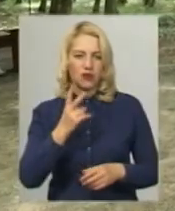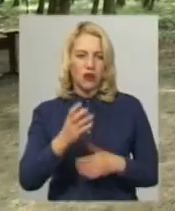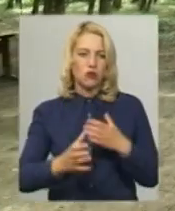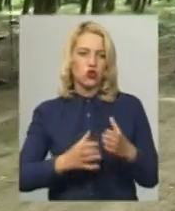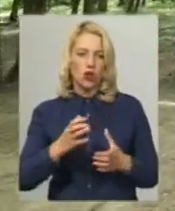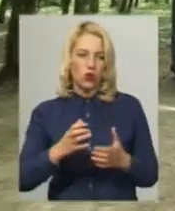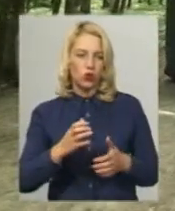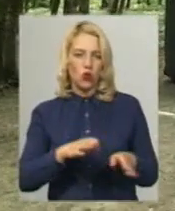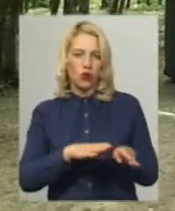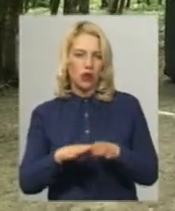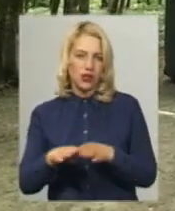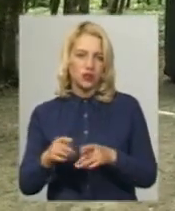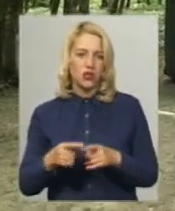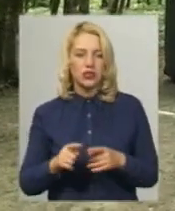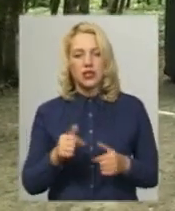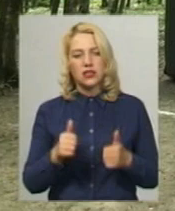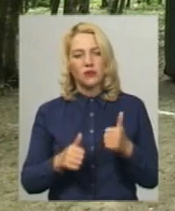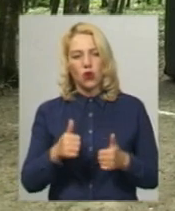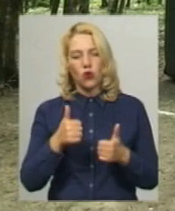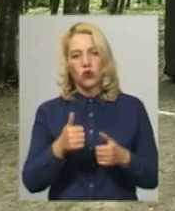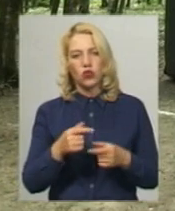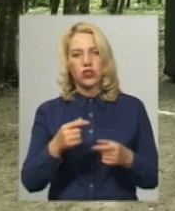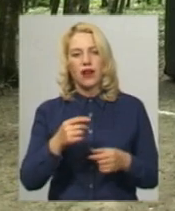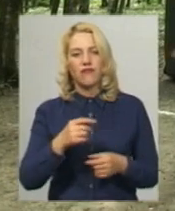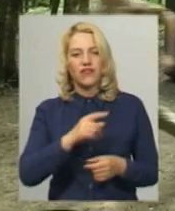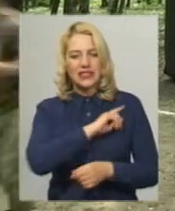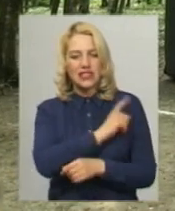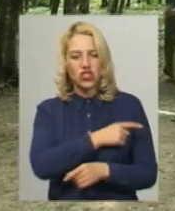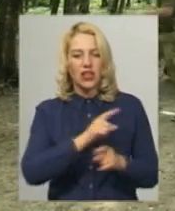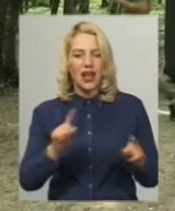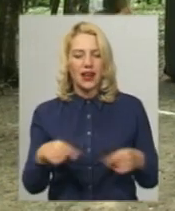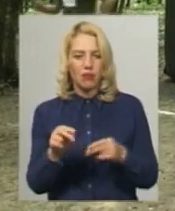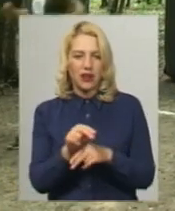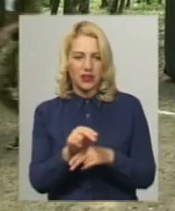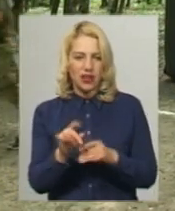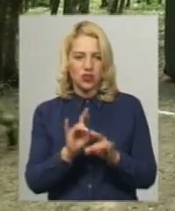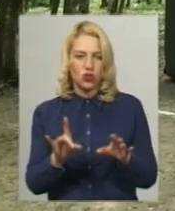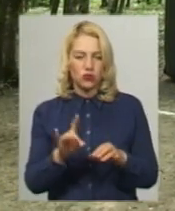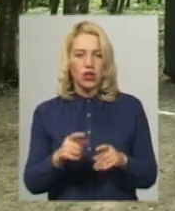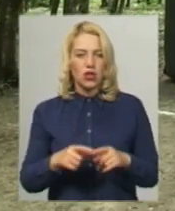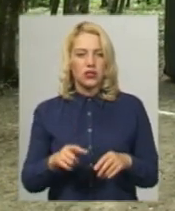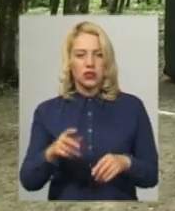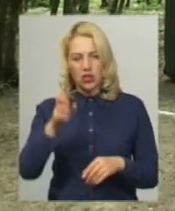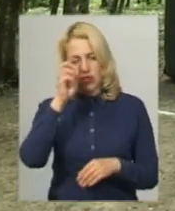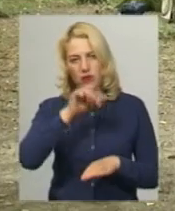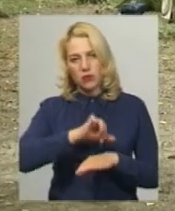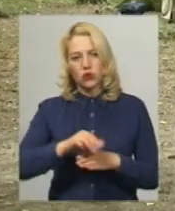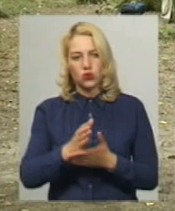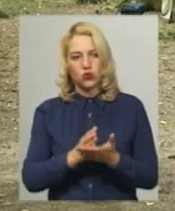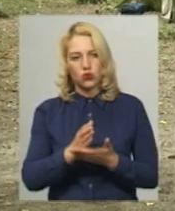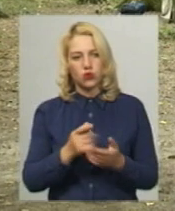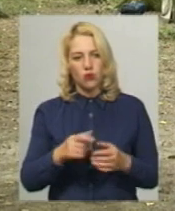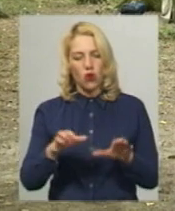Такі змагання – хороша психологічна реабілітація після воєнних дій, розповідає голова спортивного комітету Державної прикордонної служби